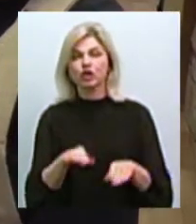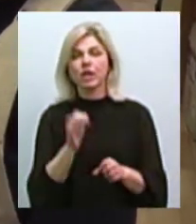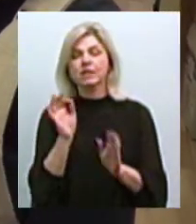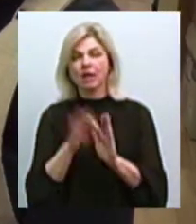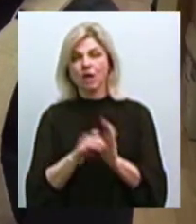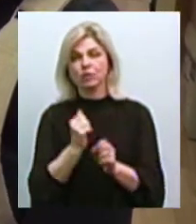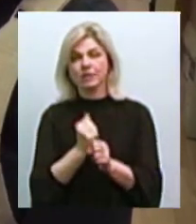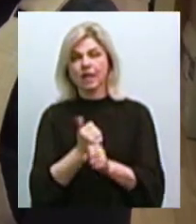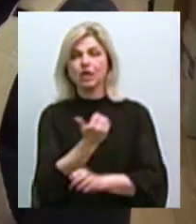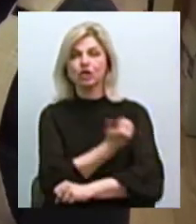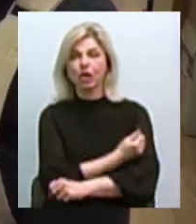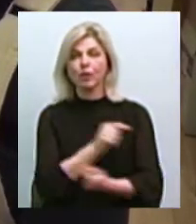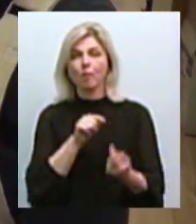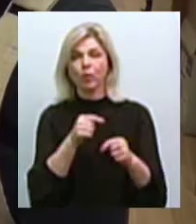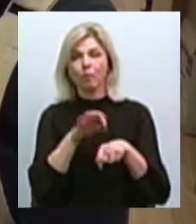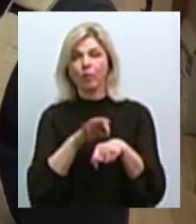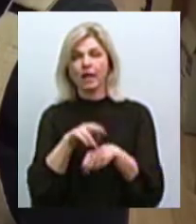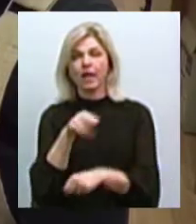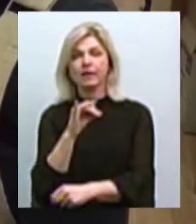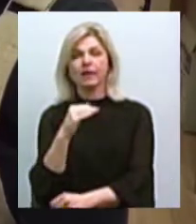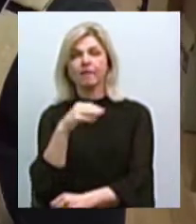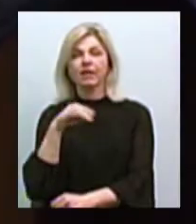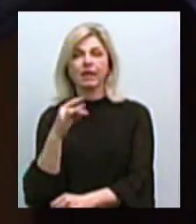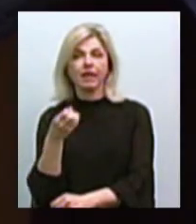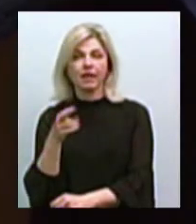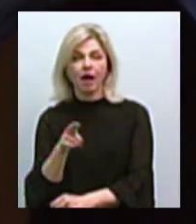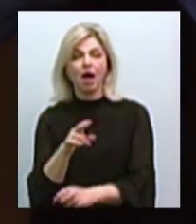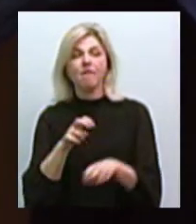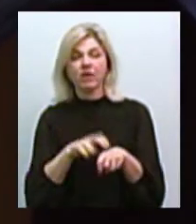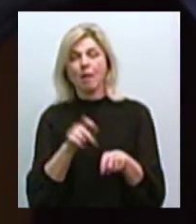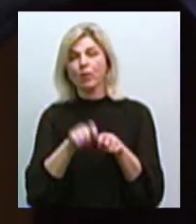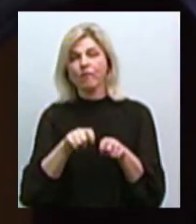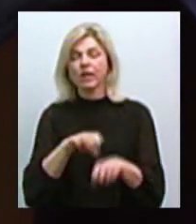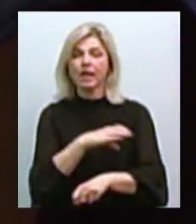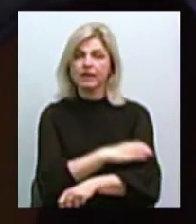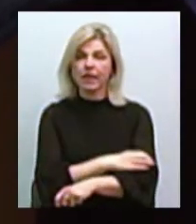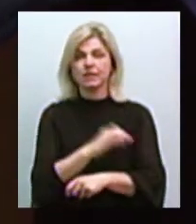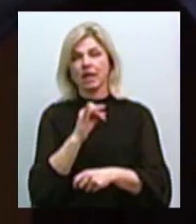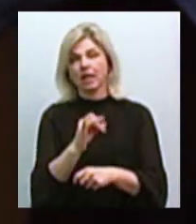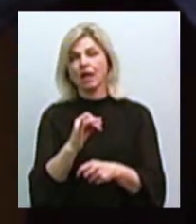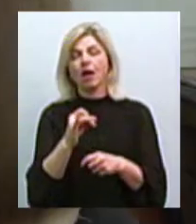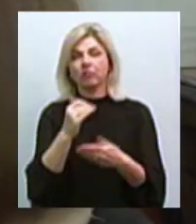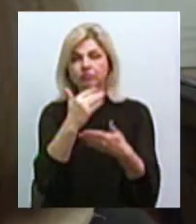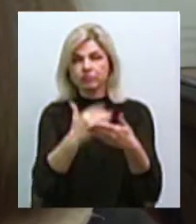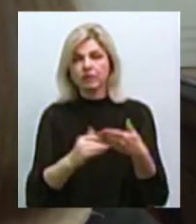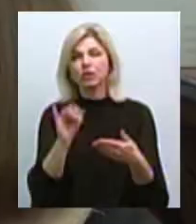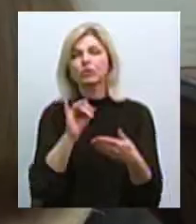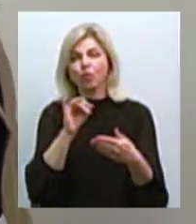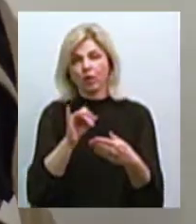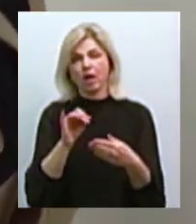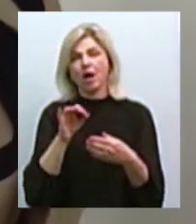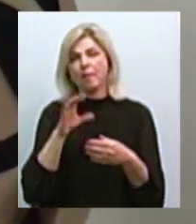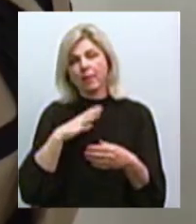проти дифтерії. Лікарка перевіряє загальний стан здоров'я пацієнтки, тиск, температуру тіла та ознаки гострих респіраторних вірусних інфекцій.